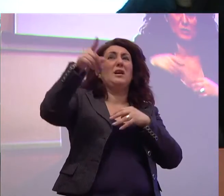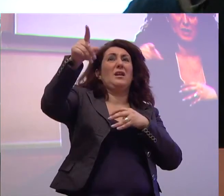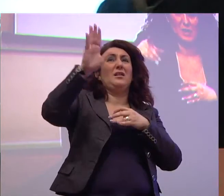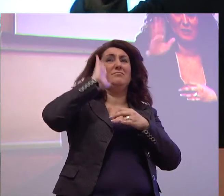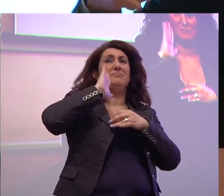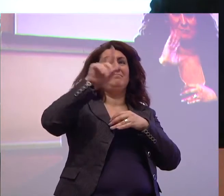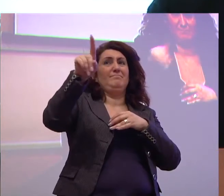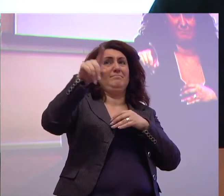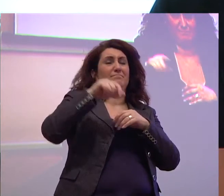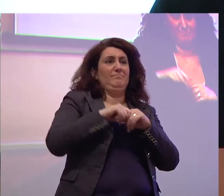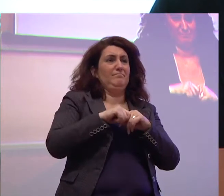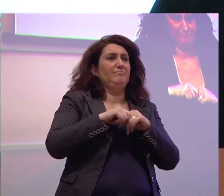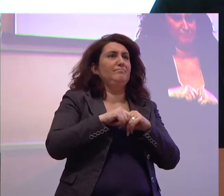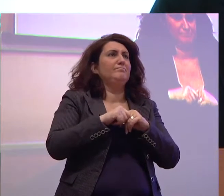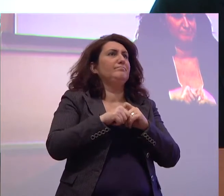Per chi?